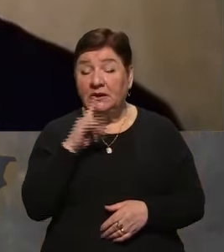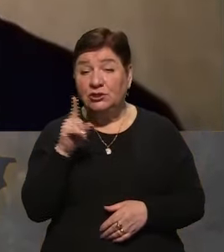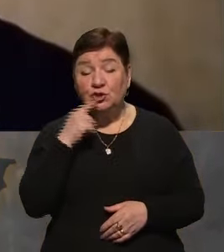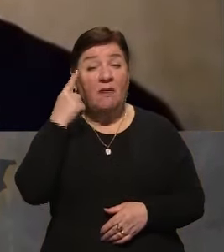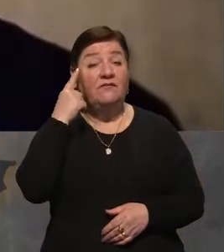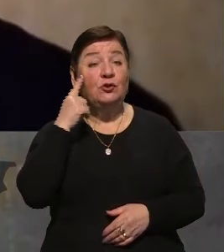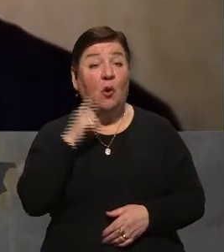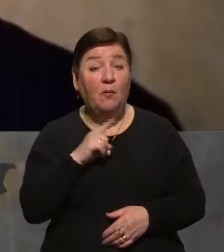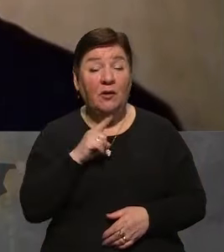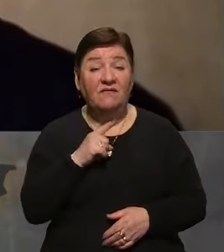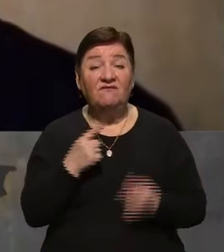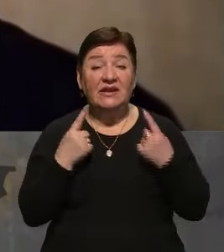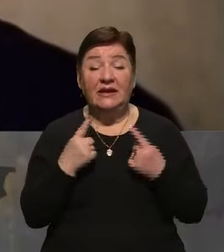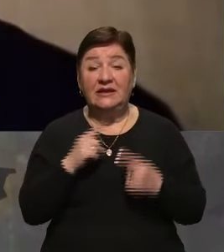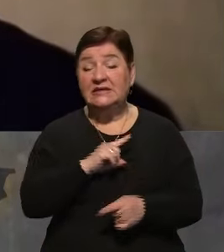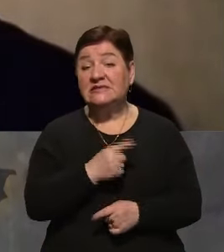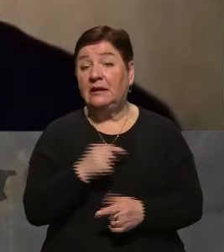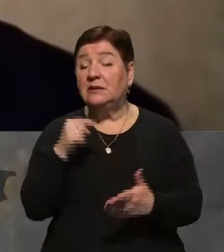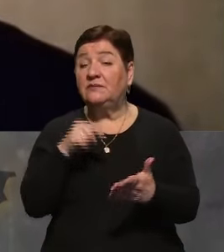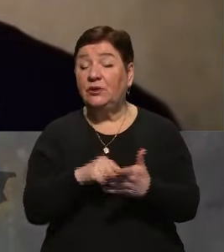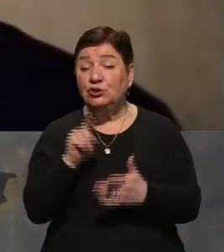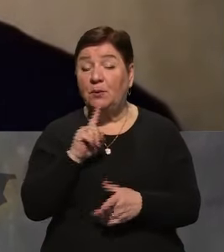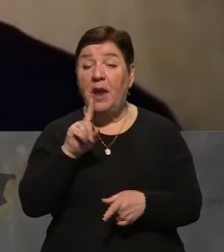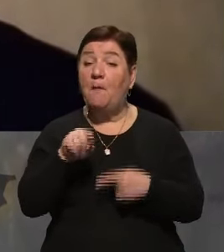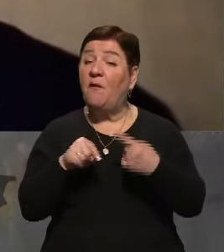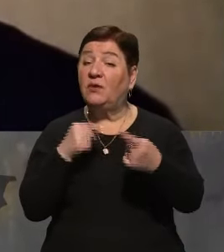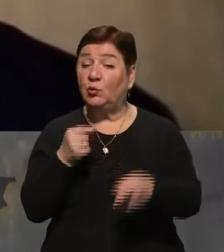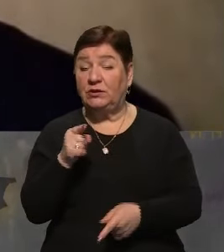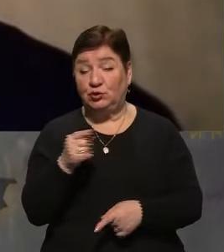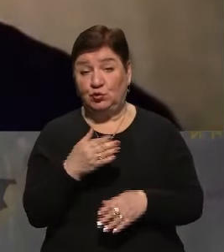наскільки великі сили вони там зосередили, аби повернути цю частину?